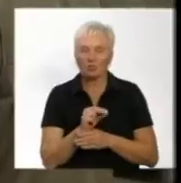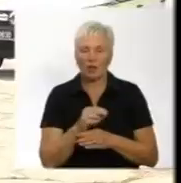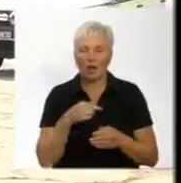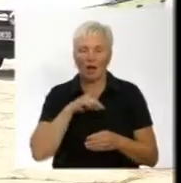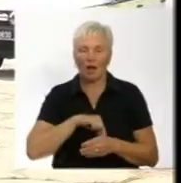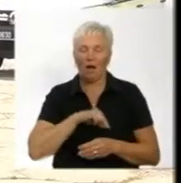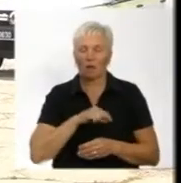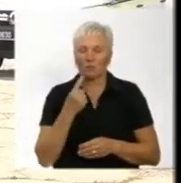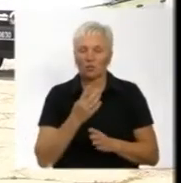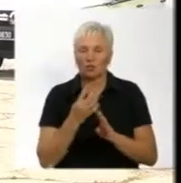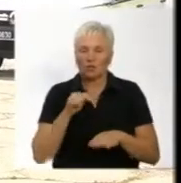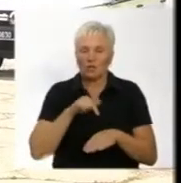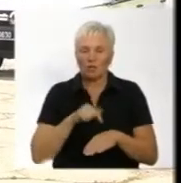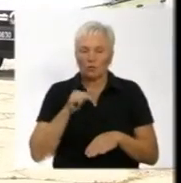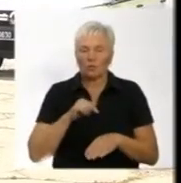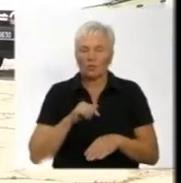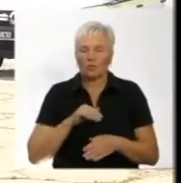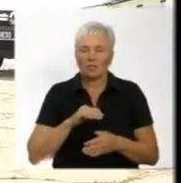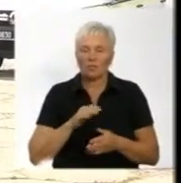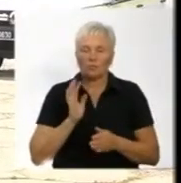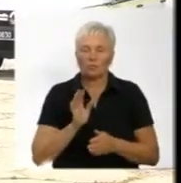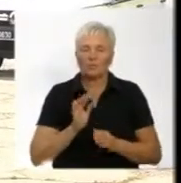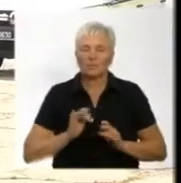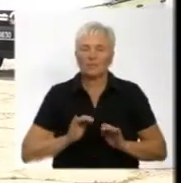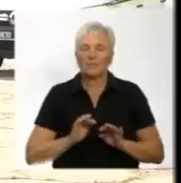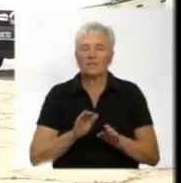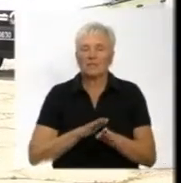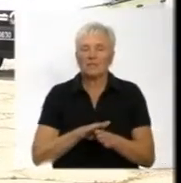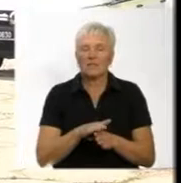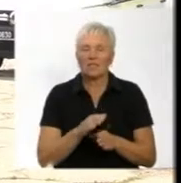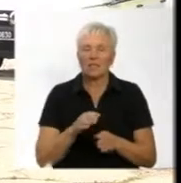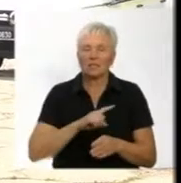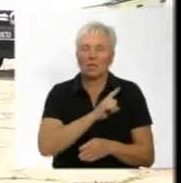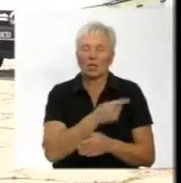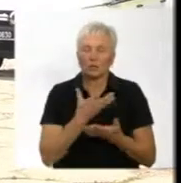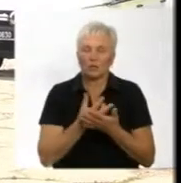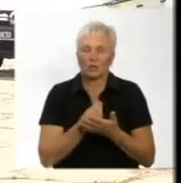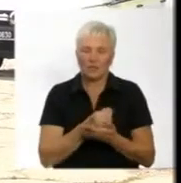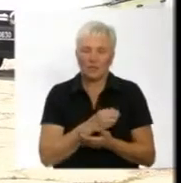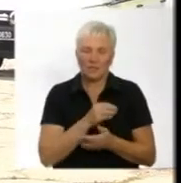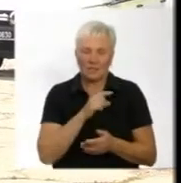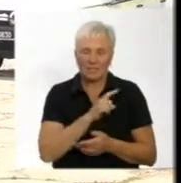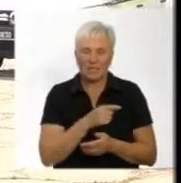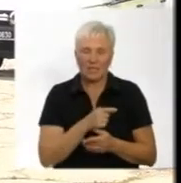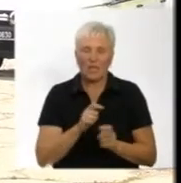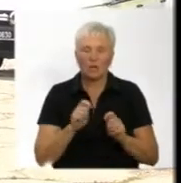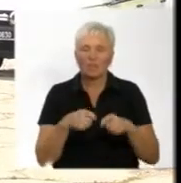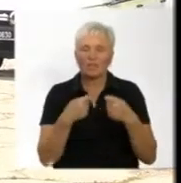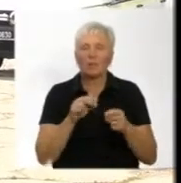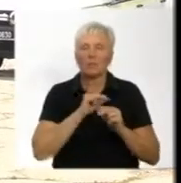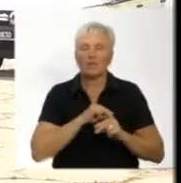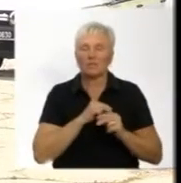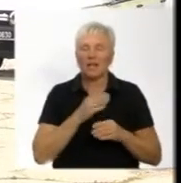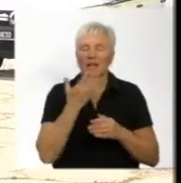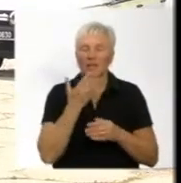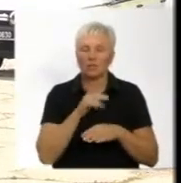реагування безпосередньо буде здійснене за рахунок власних сил і засобів, і, зокрема, передаватися працівникам національної